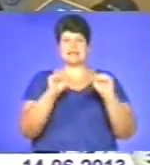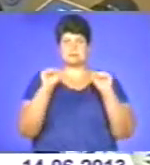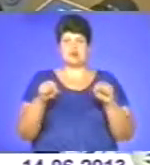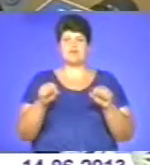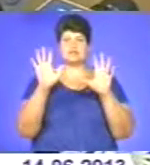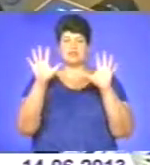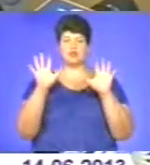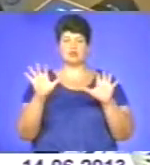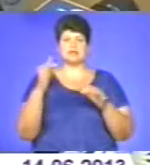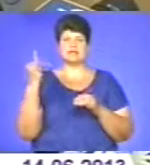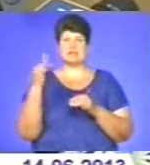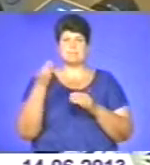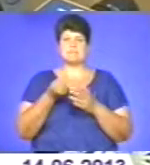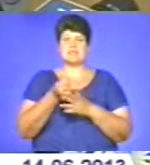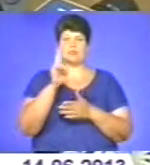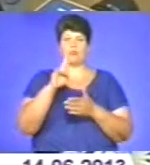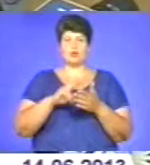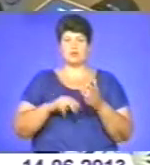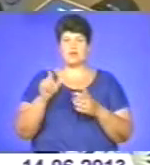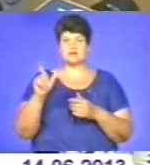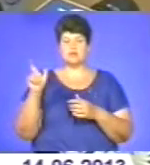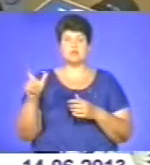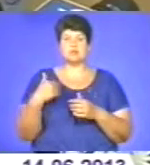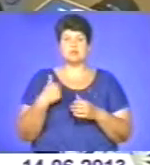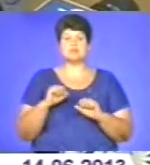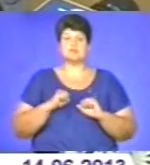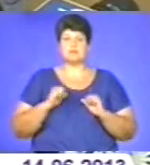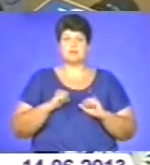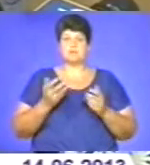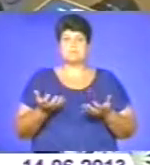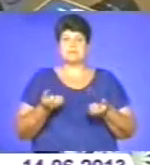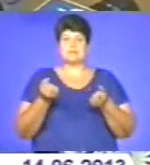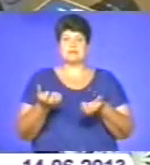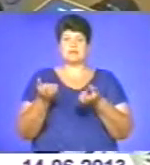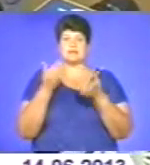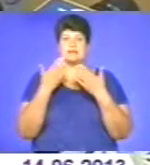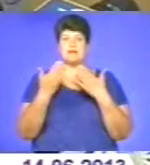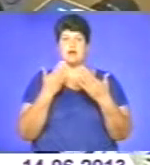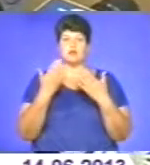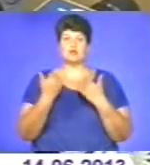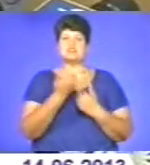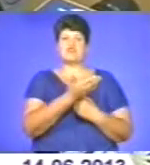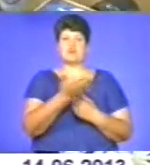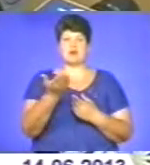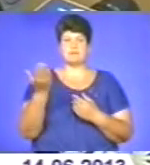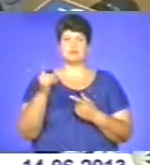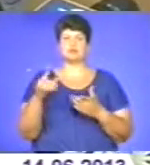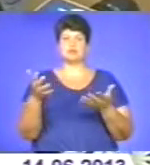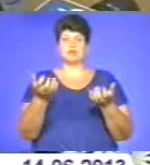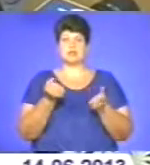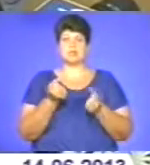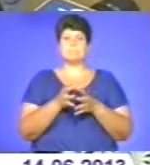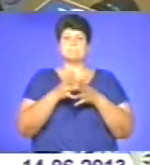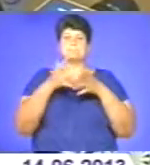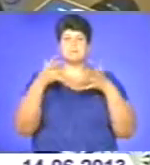інтересів платників податків, ми намагаємося підтримувати постійний діалог з вами, щоб отримувати якома